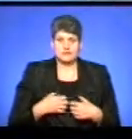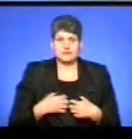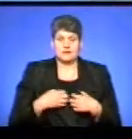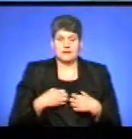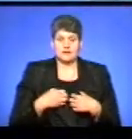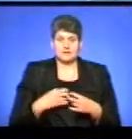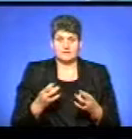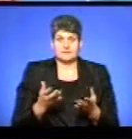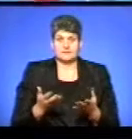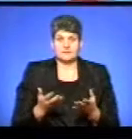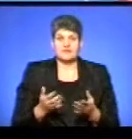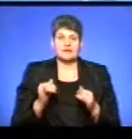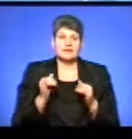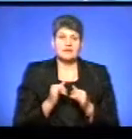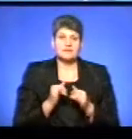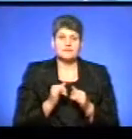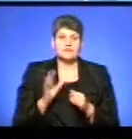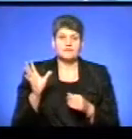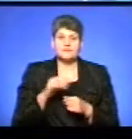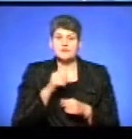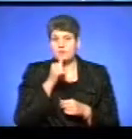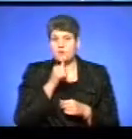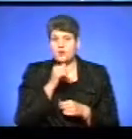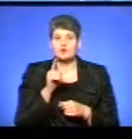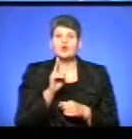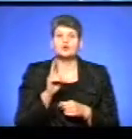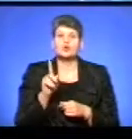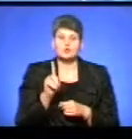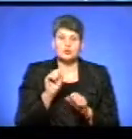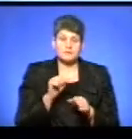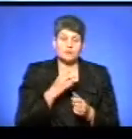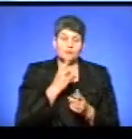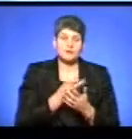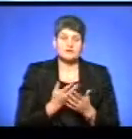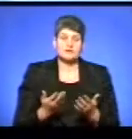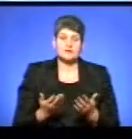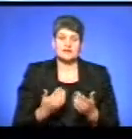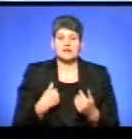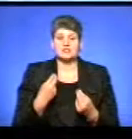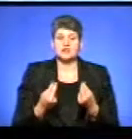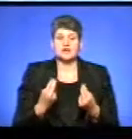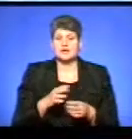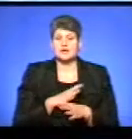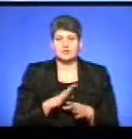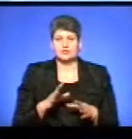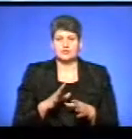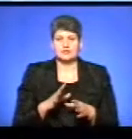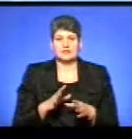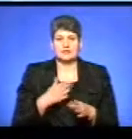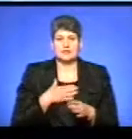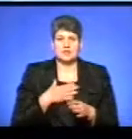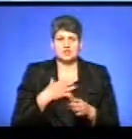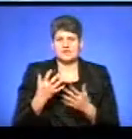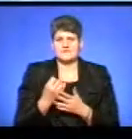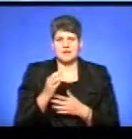який потрібен. Ну і всі спробували, хто що зміг, хто і показав. Наша ця гра була не суто запрямована на наші або на